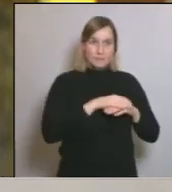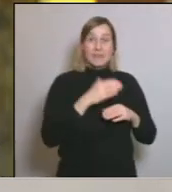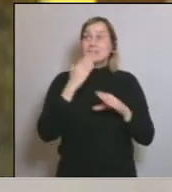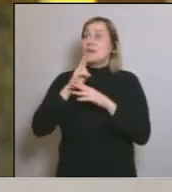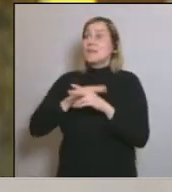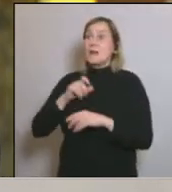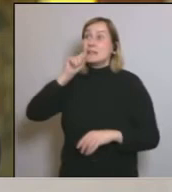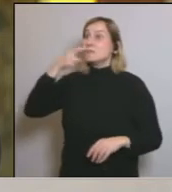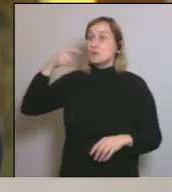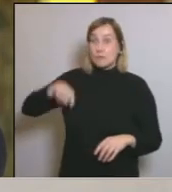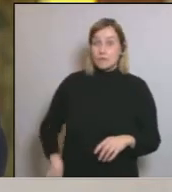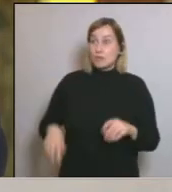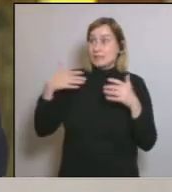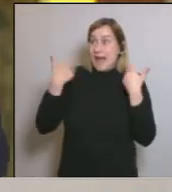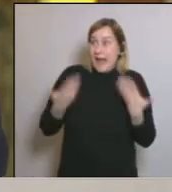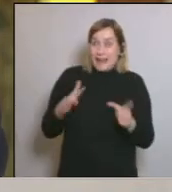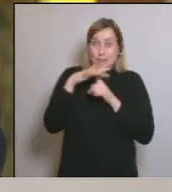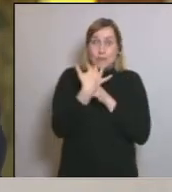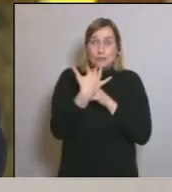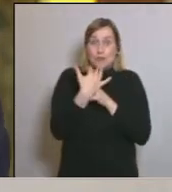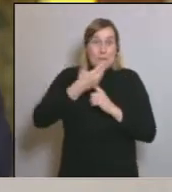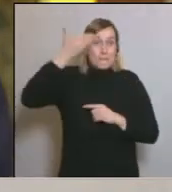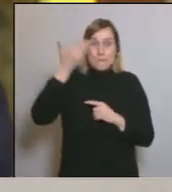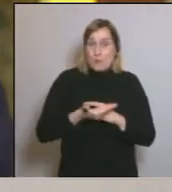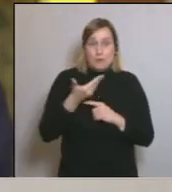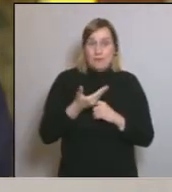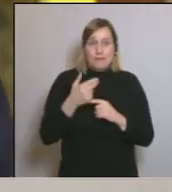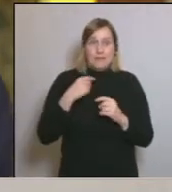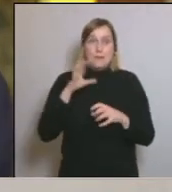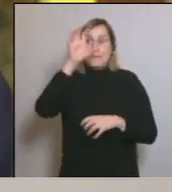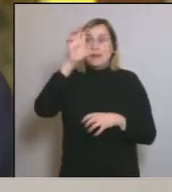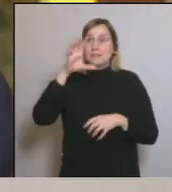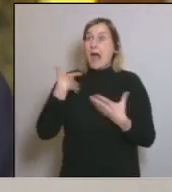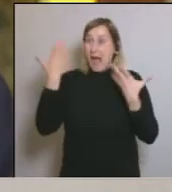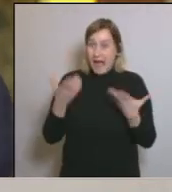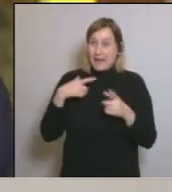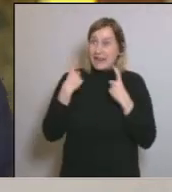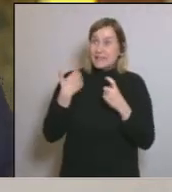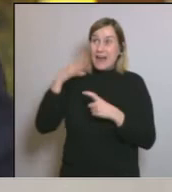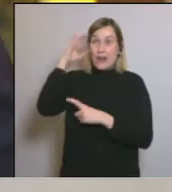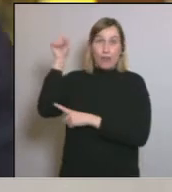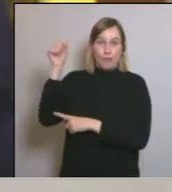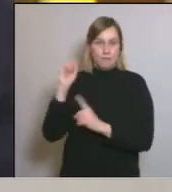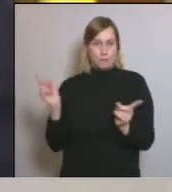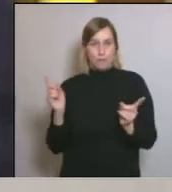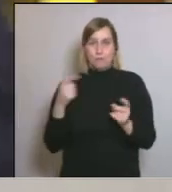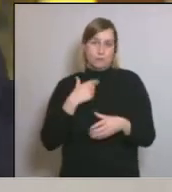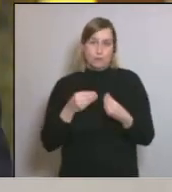ara en aquest moment crucial de la història del país és ara quan no els hi farem cas doncs jo no